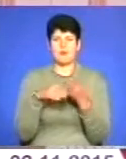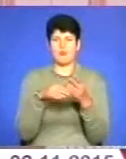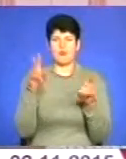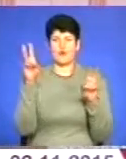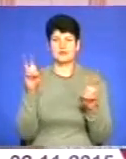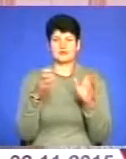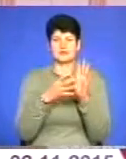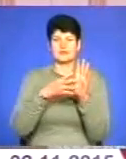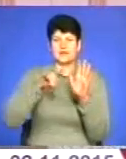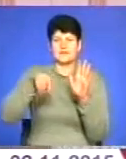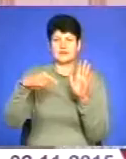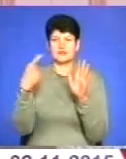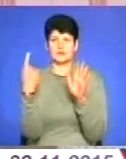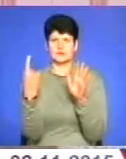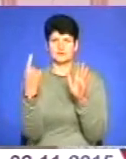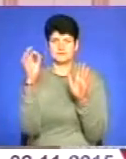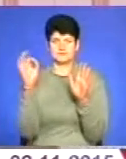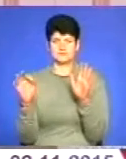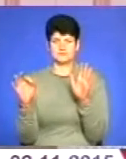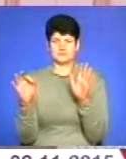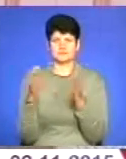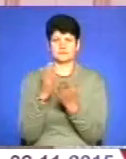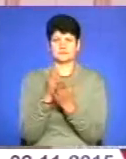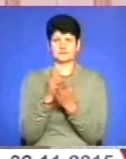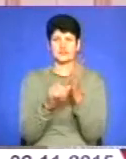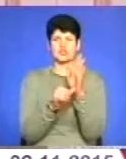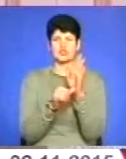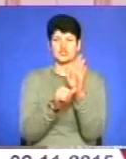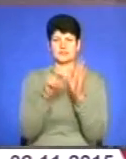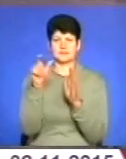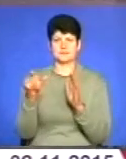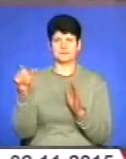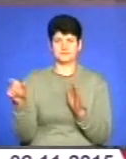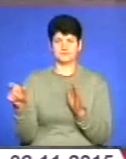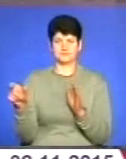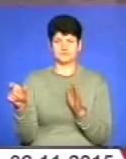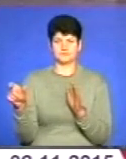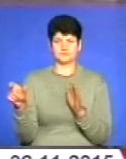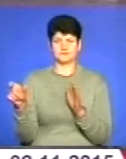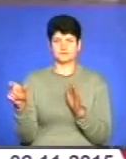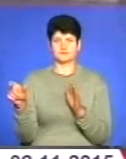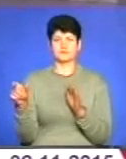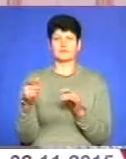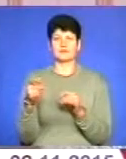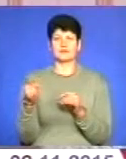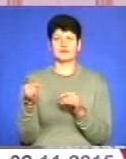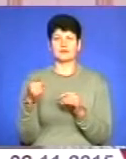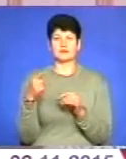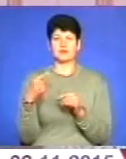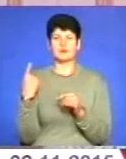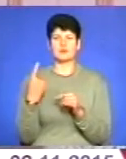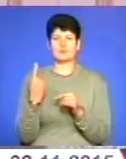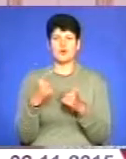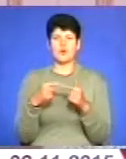– 9,1, що становить 6 мандатів. Тернопільська обласна